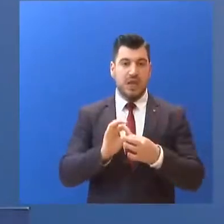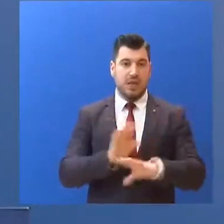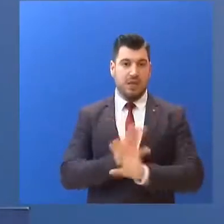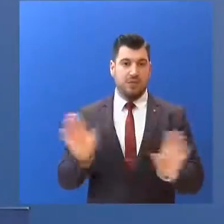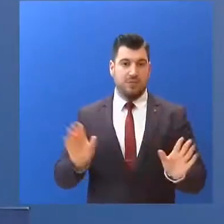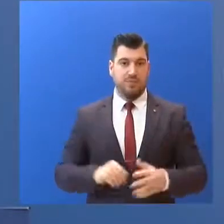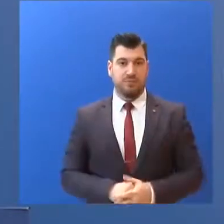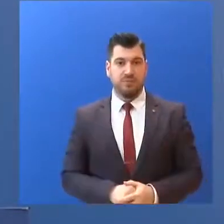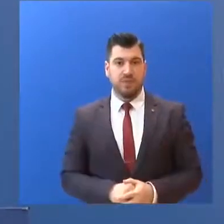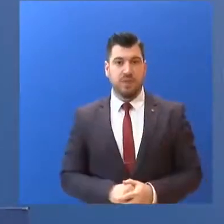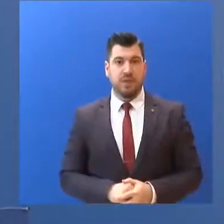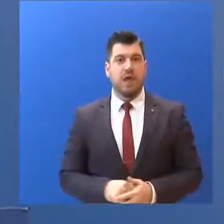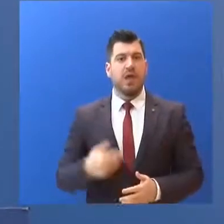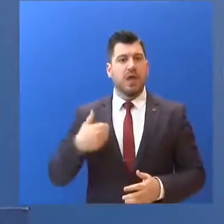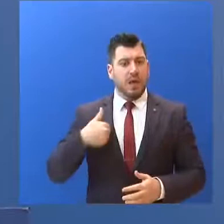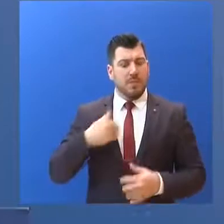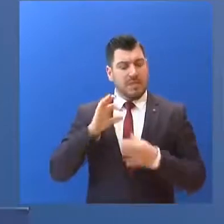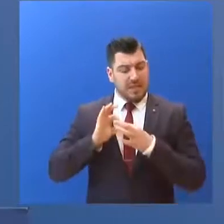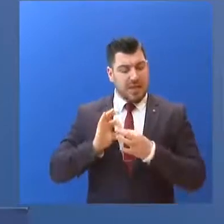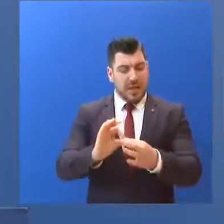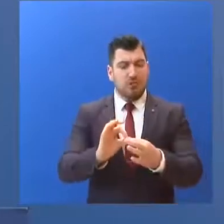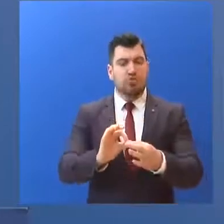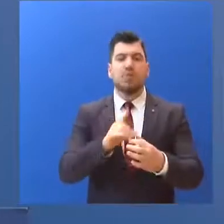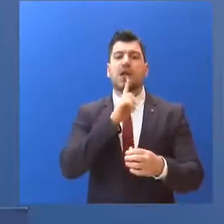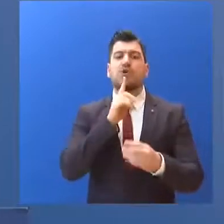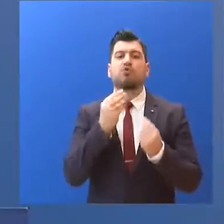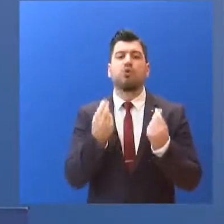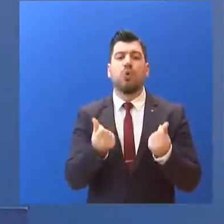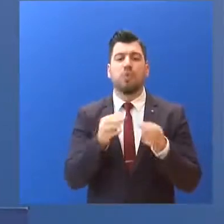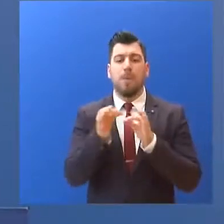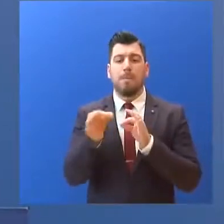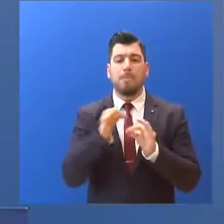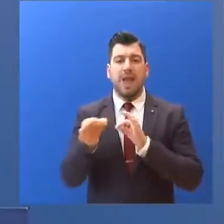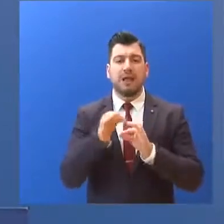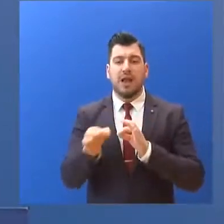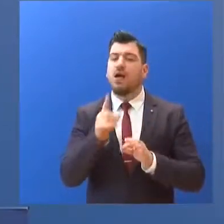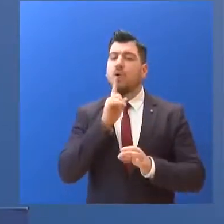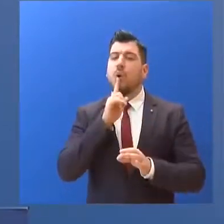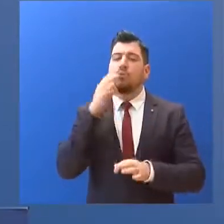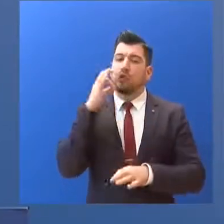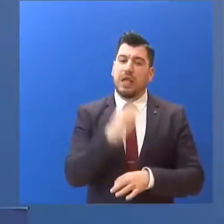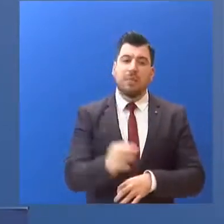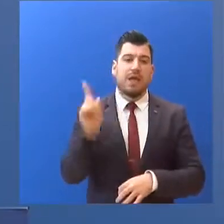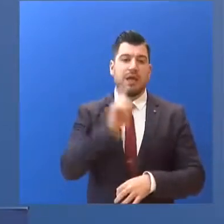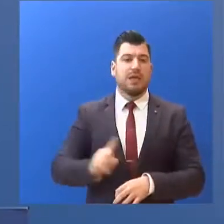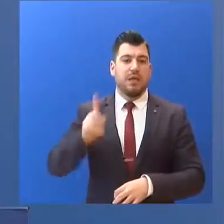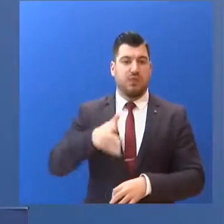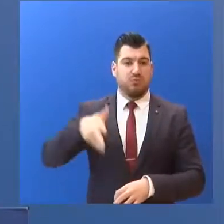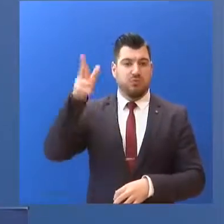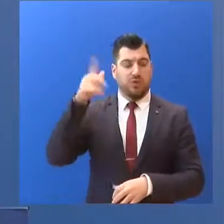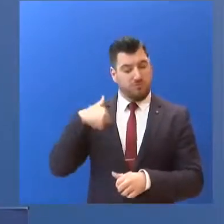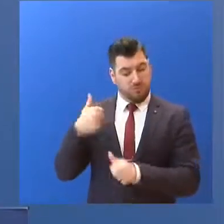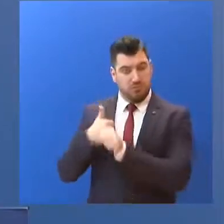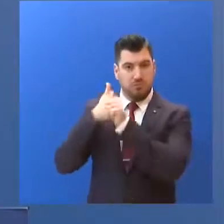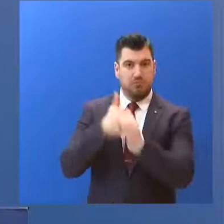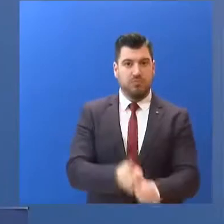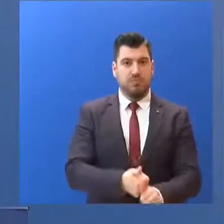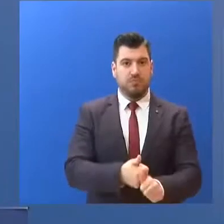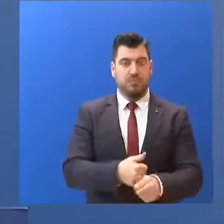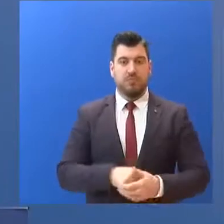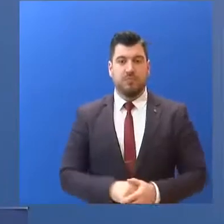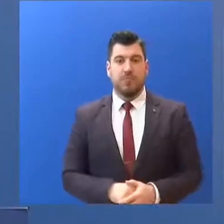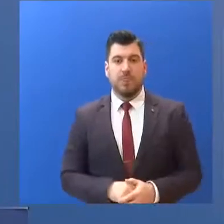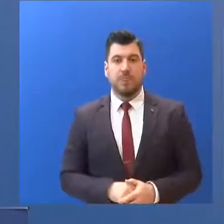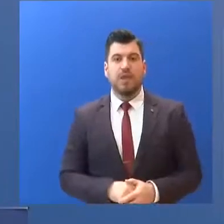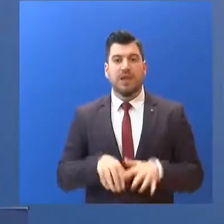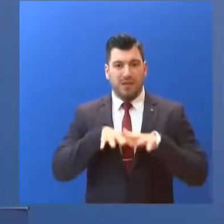Συνεχίζουμε τις πολιτικές που χαράξαμε στους άξονες... που όρεσε από την πρώτη στιγμή ο Πρωθυπουργός Κυριάκος Μητσοτάκης. Την ανάσχηση